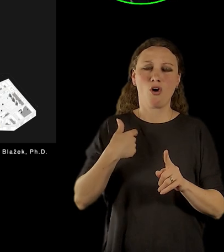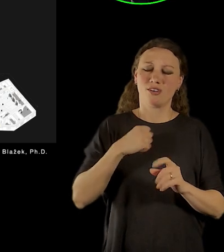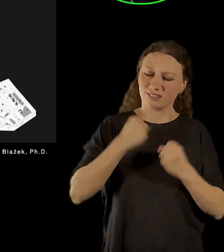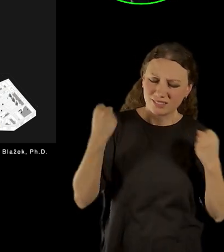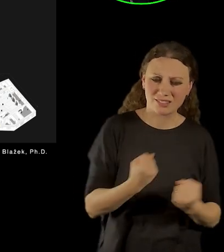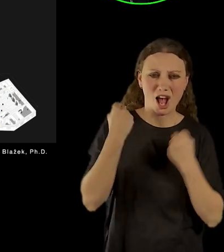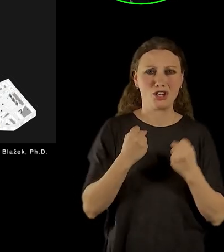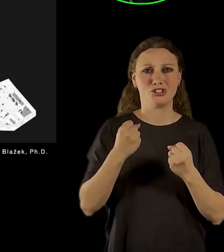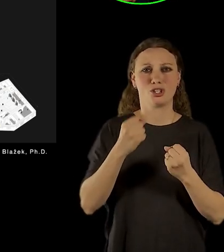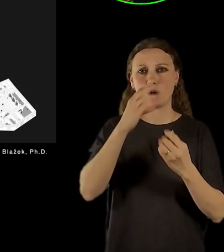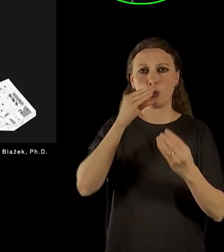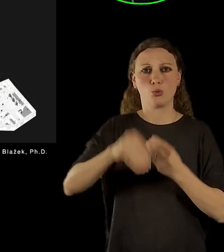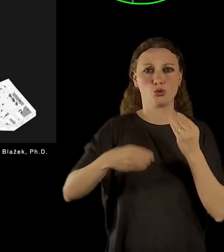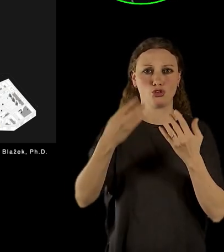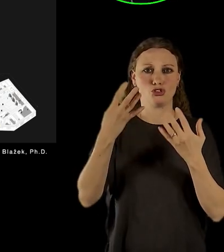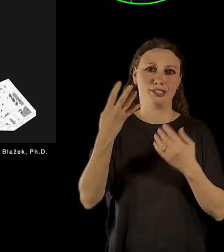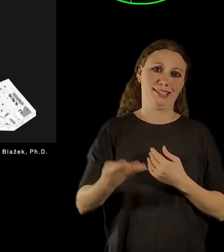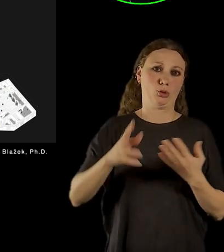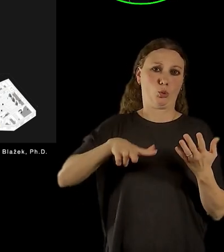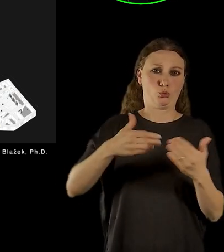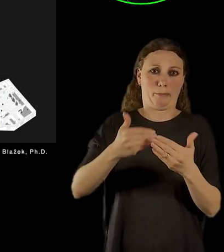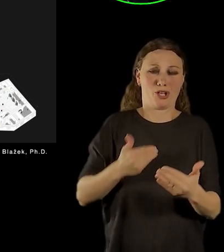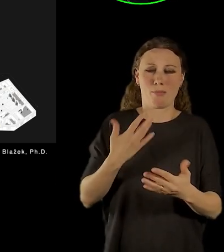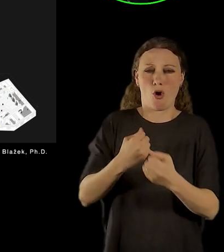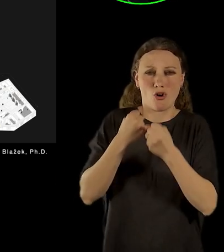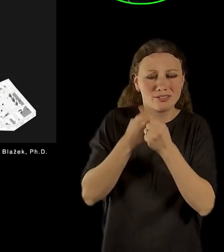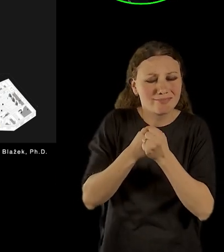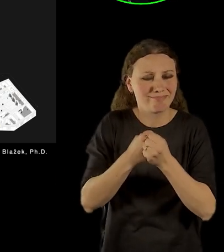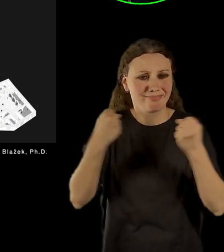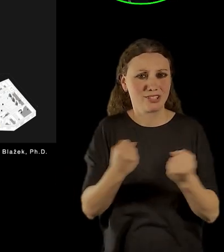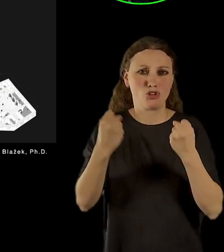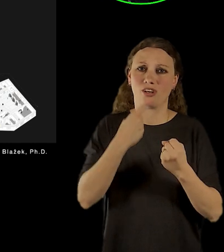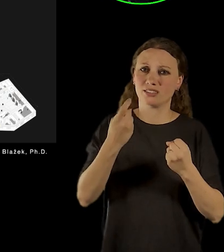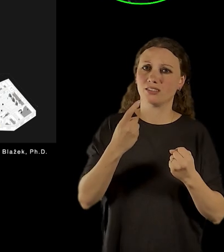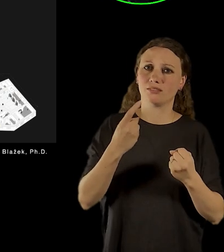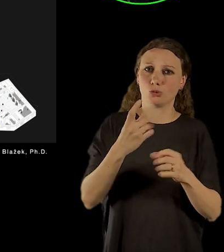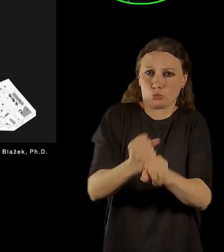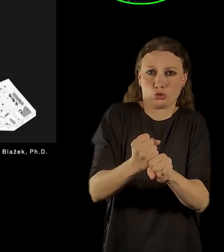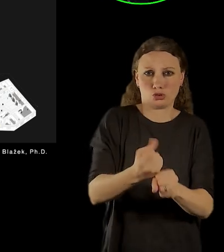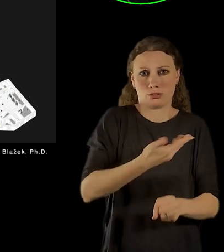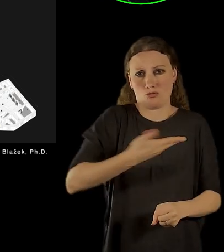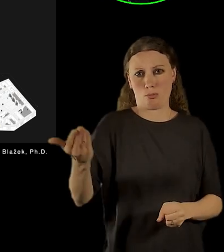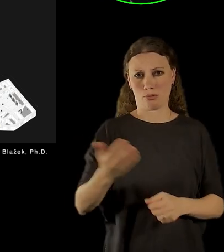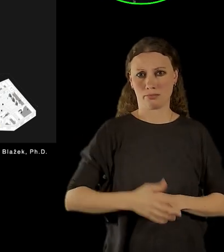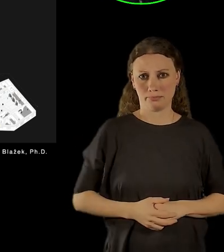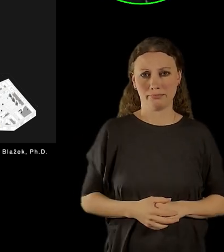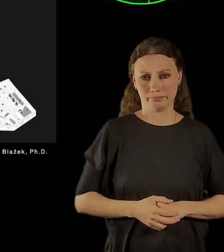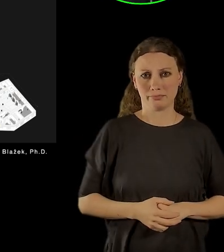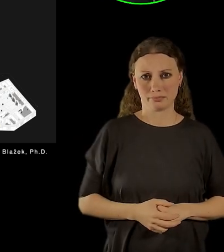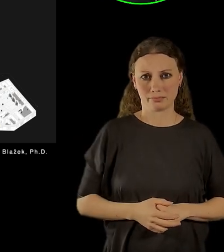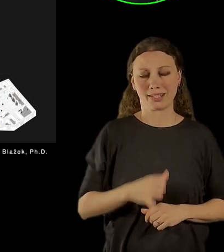Poslední místnost, je čistě opravdu symbolicky jenom nakreslené, že rádi bychom, aby tady byly